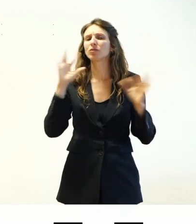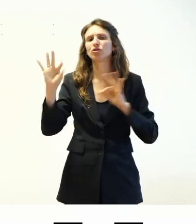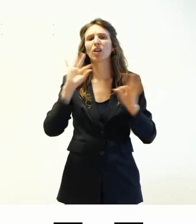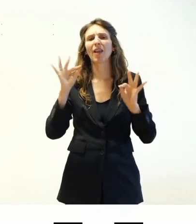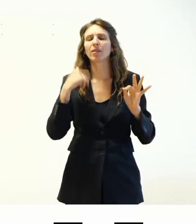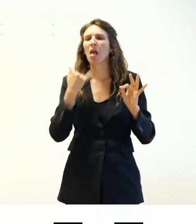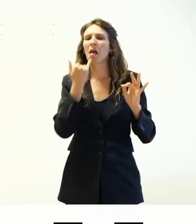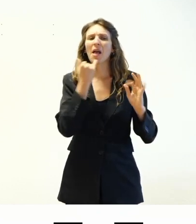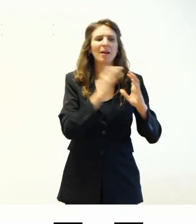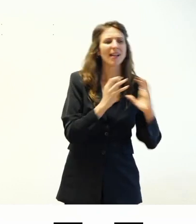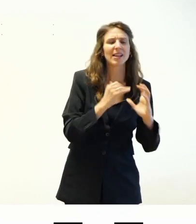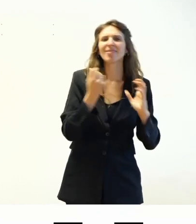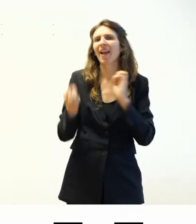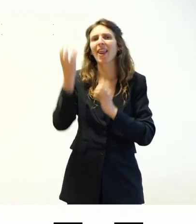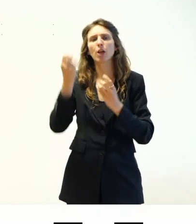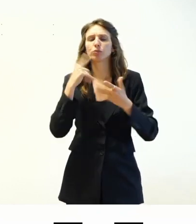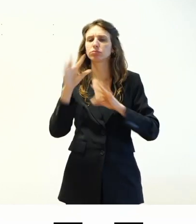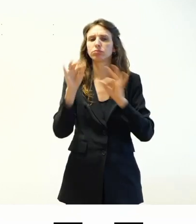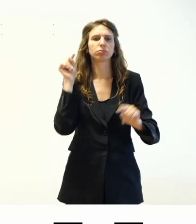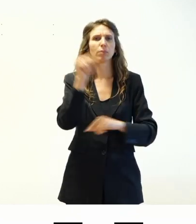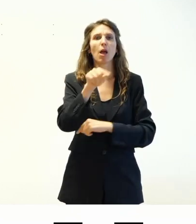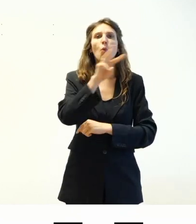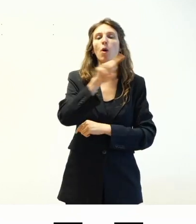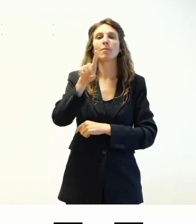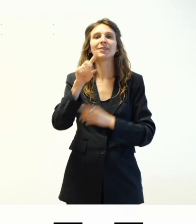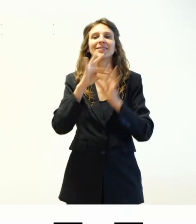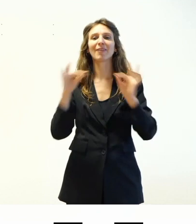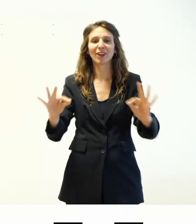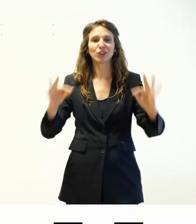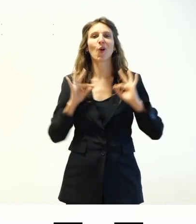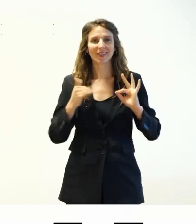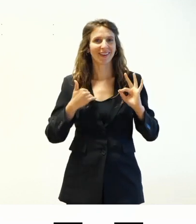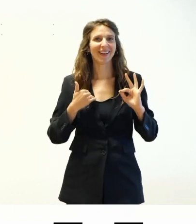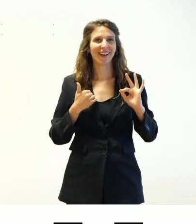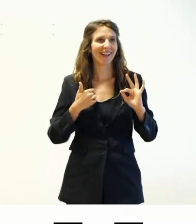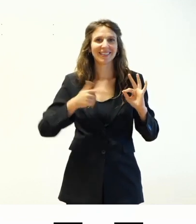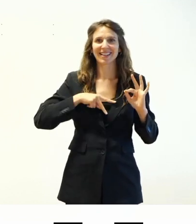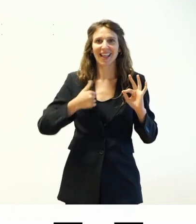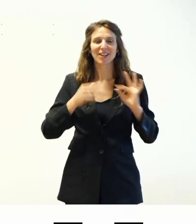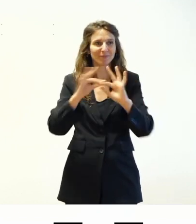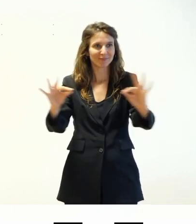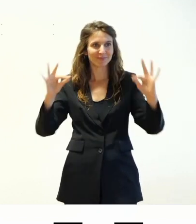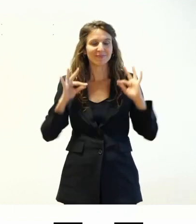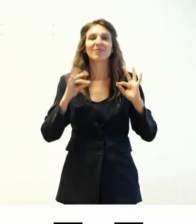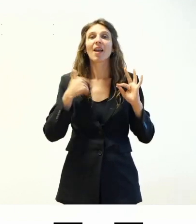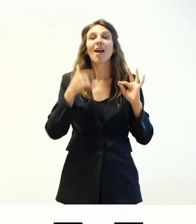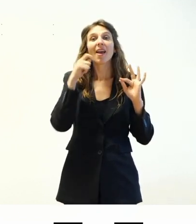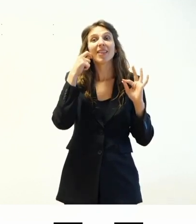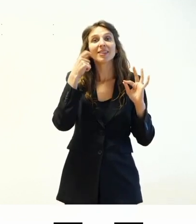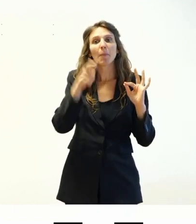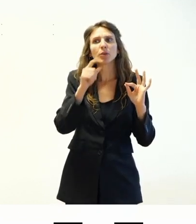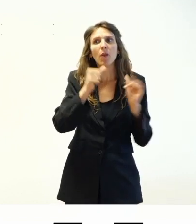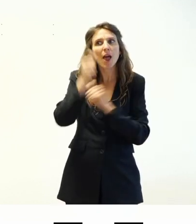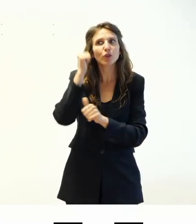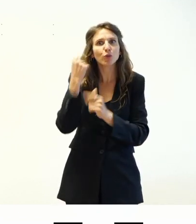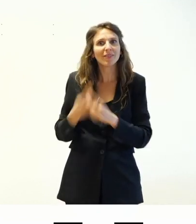aziende. Questa è la definizione ufficiale che WordPress dà di se stesso ed è interessante perché è cambiata rispetto all'anno